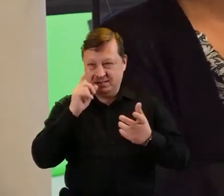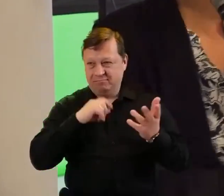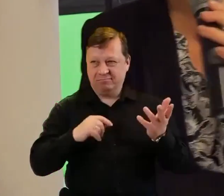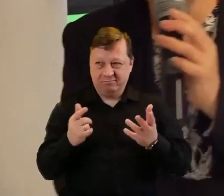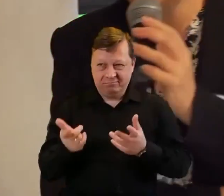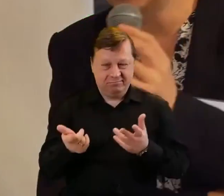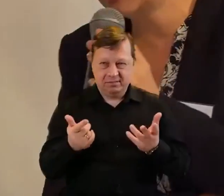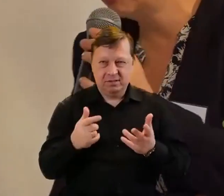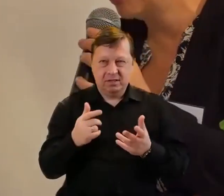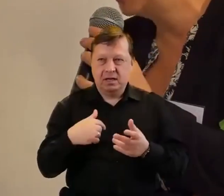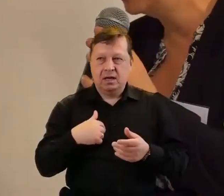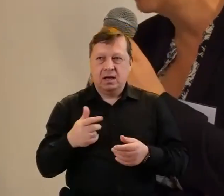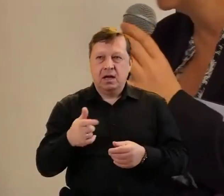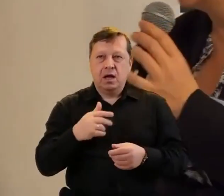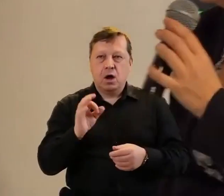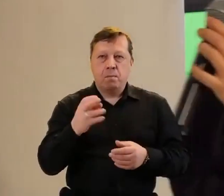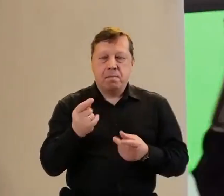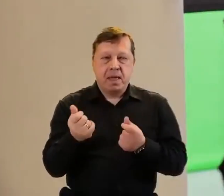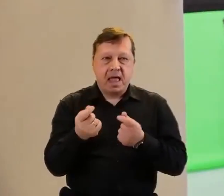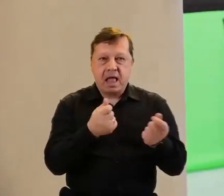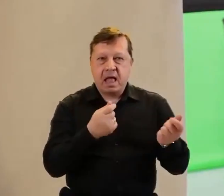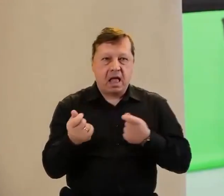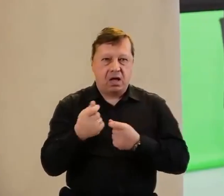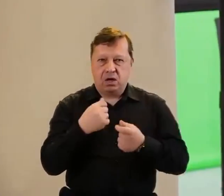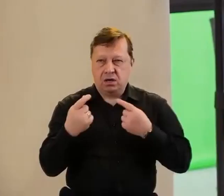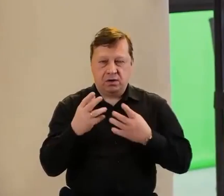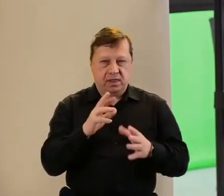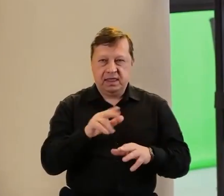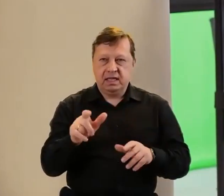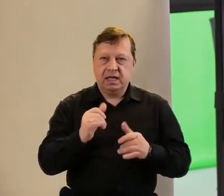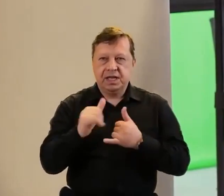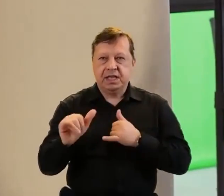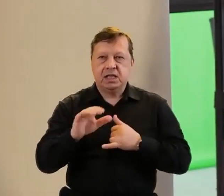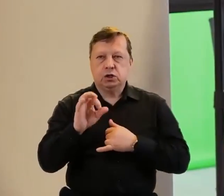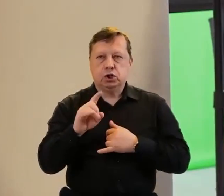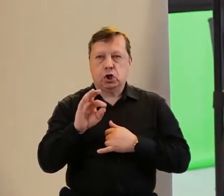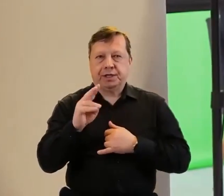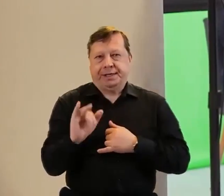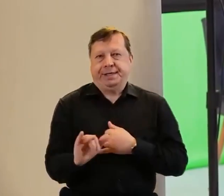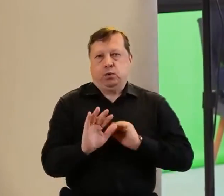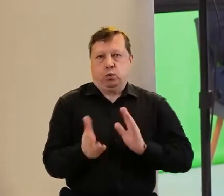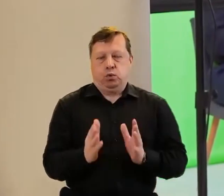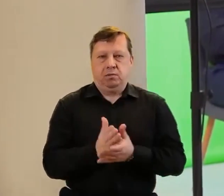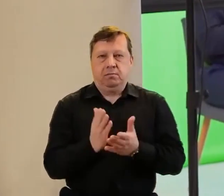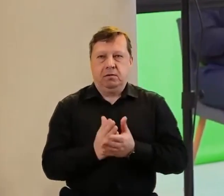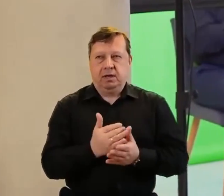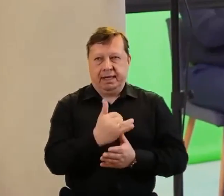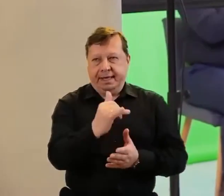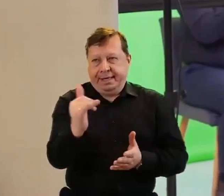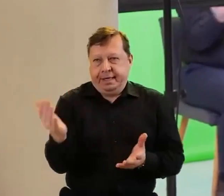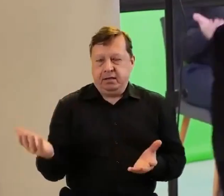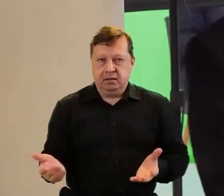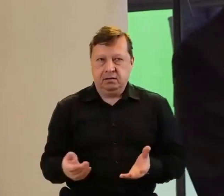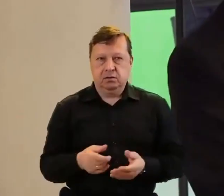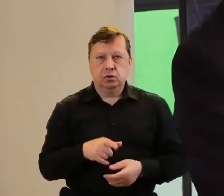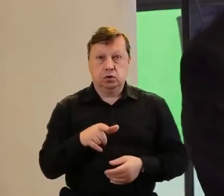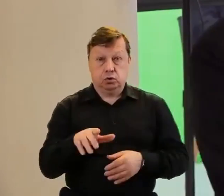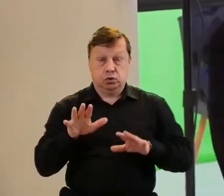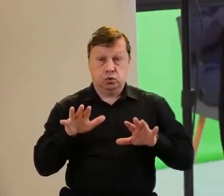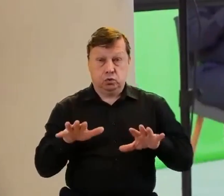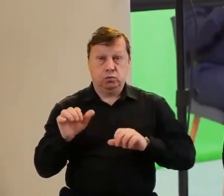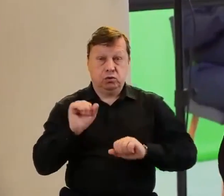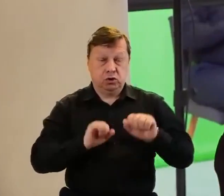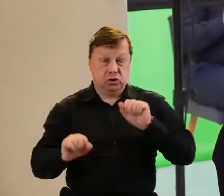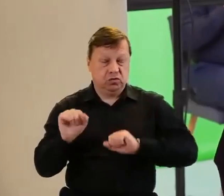ponieważ przez pół dnia nie było słowa o pieniądzach, tylko o innych środkach i dużo było ćwiczeń, w których